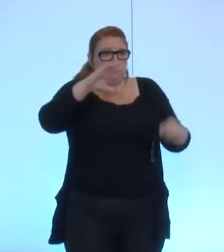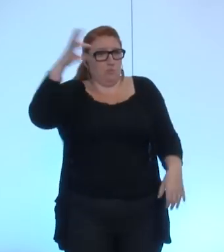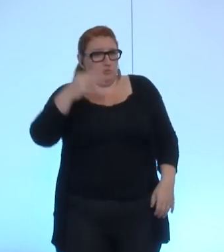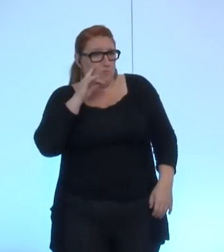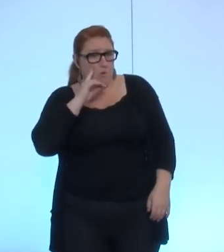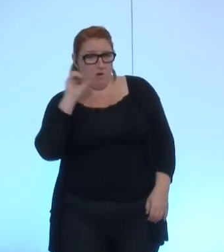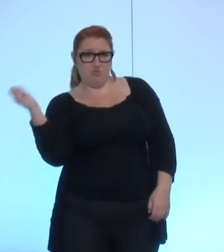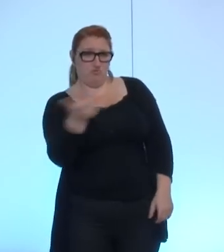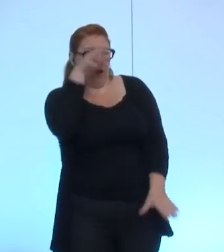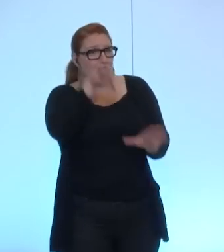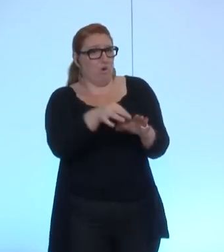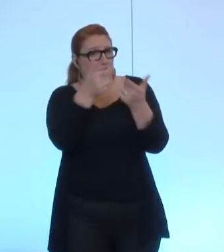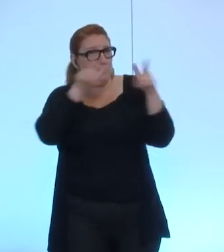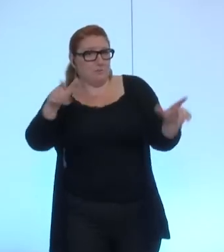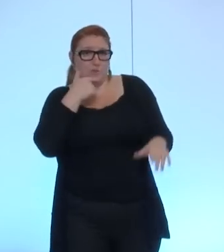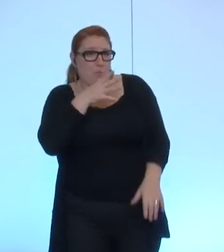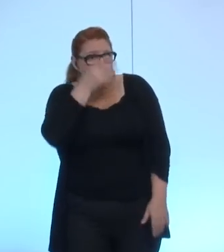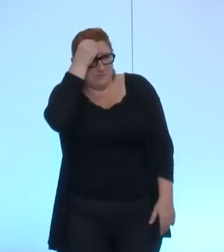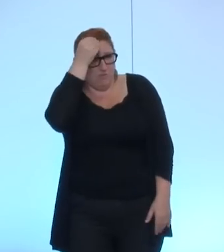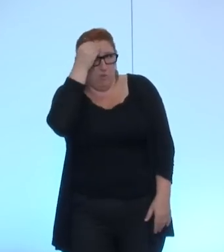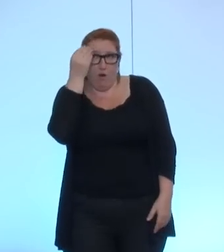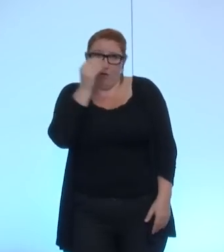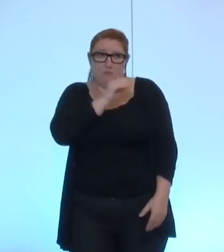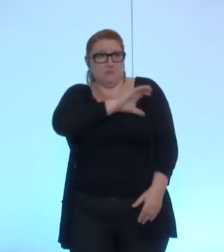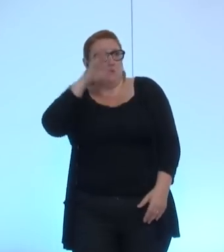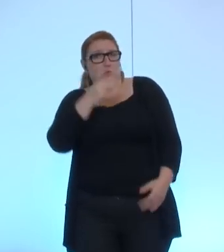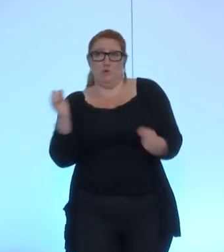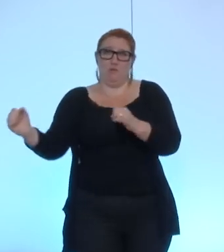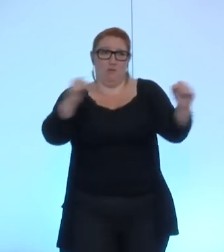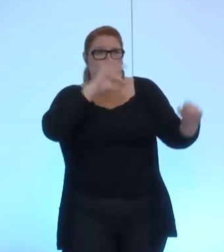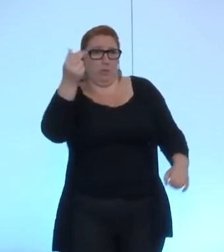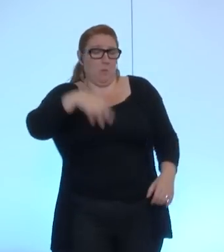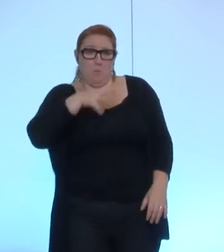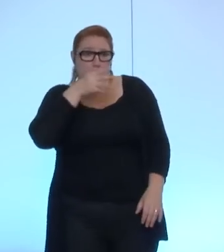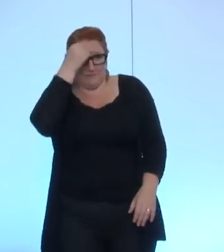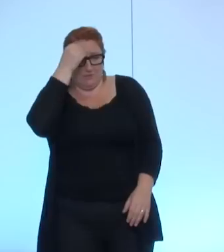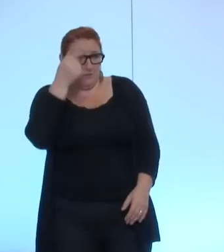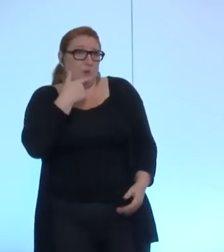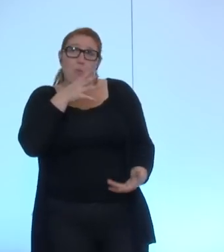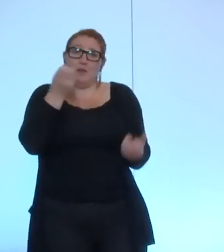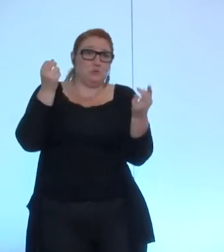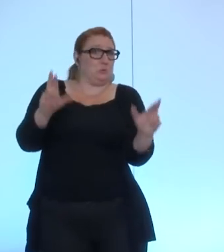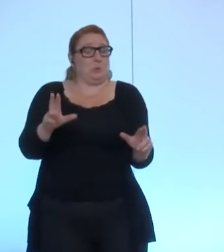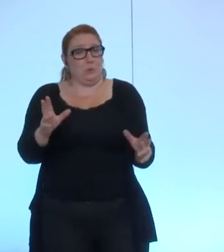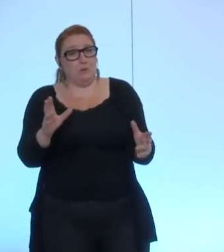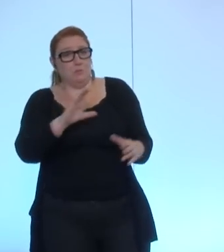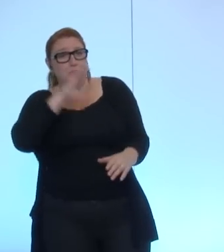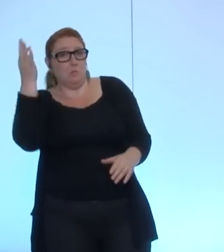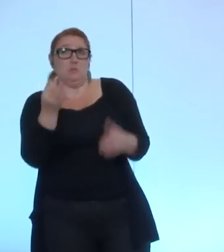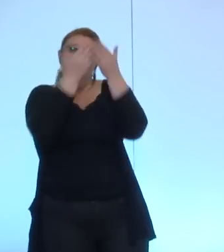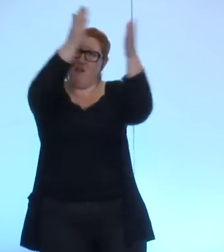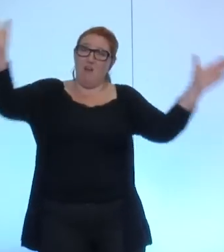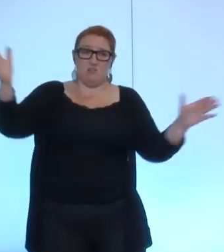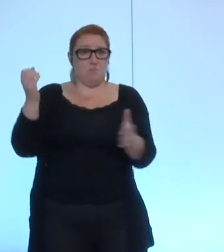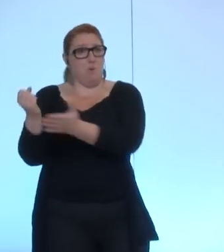municipal de voter et que donc nous ne pouvons pas présager à l'avance du vote qui est fait donc nous ne pouvons pas garantir le vote le plus large